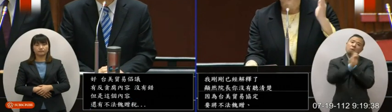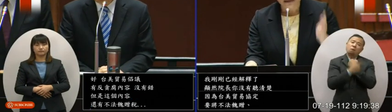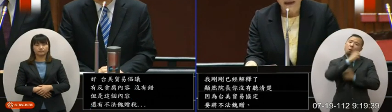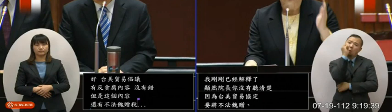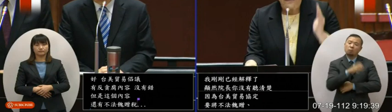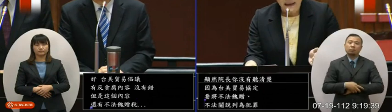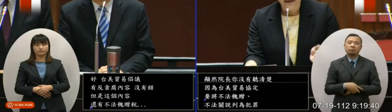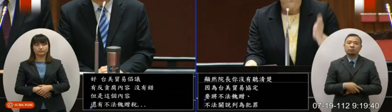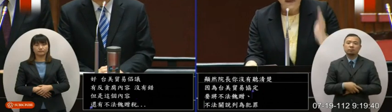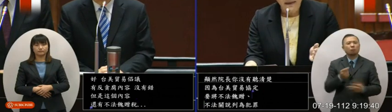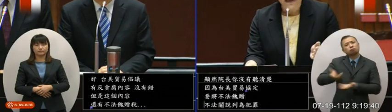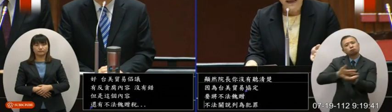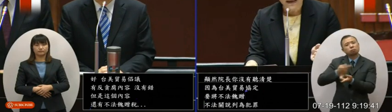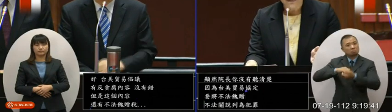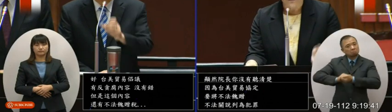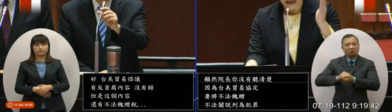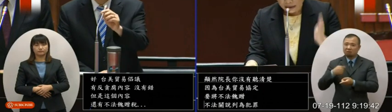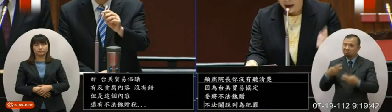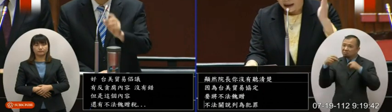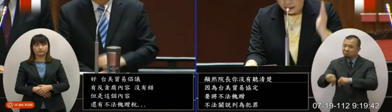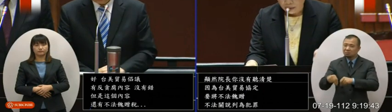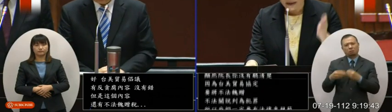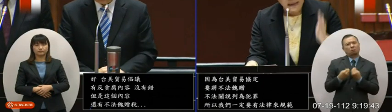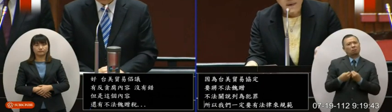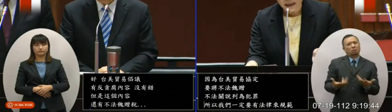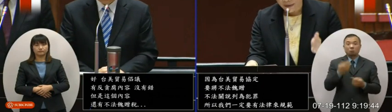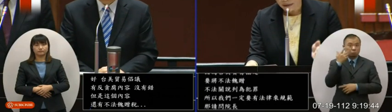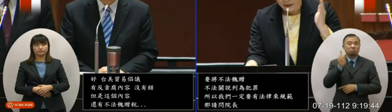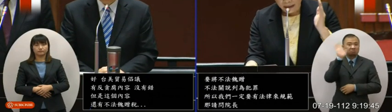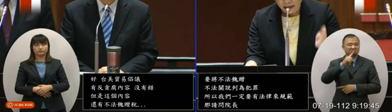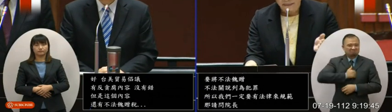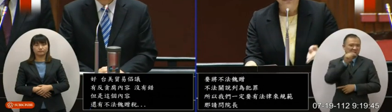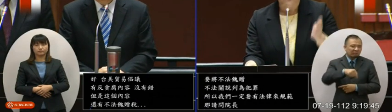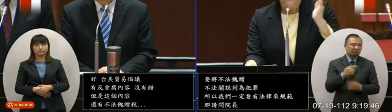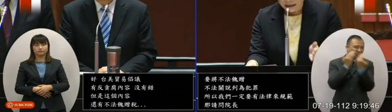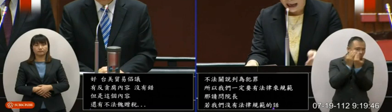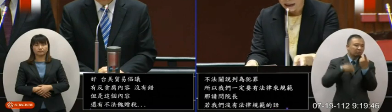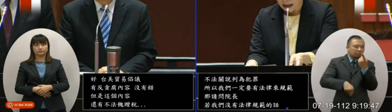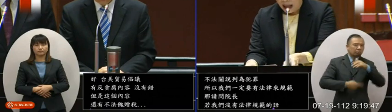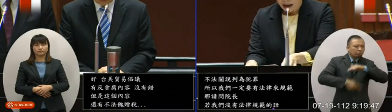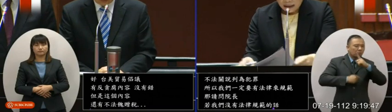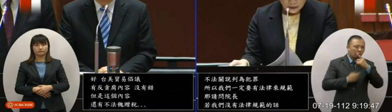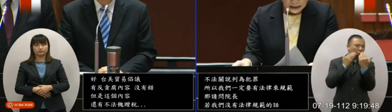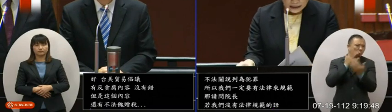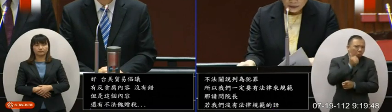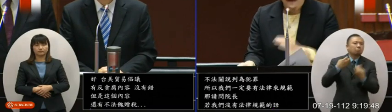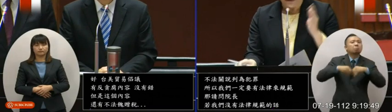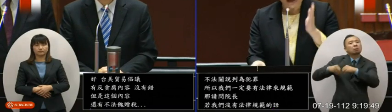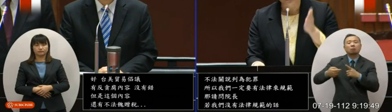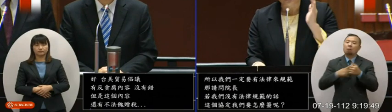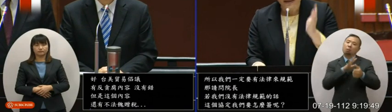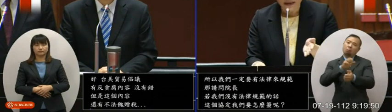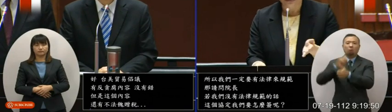律规范的话这个协定我们要怎么签呢到时候如果有相关的犯罪我们要怎么去制裁呢好那院长